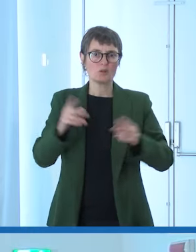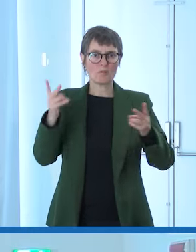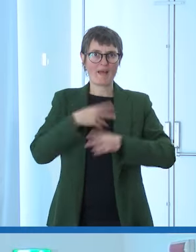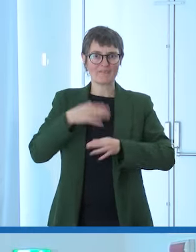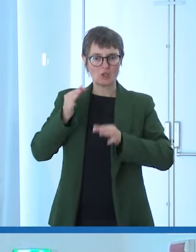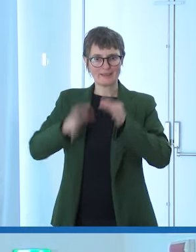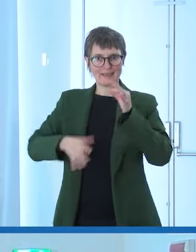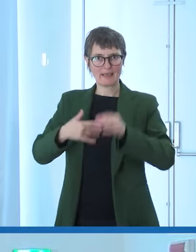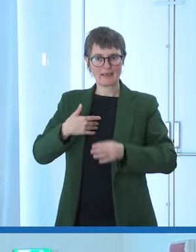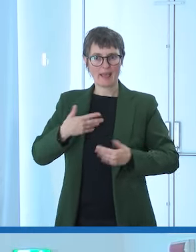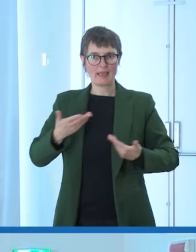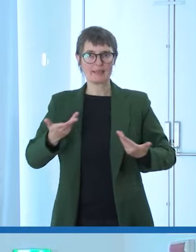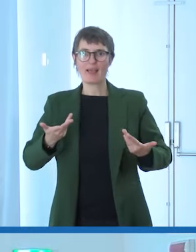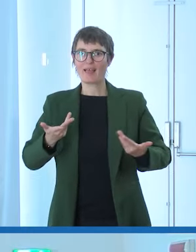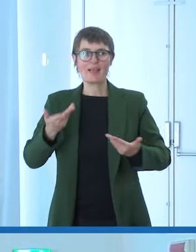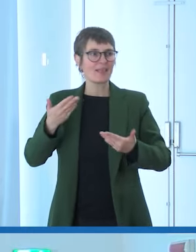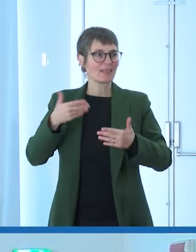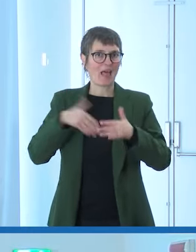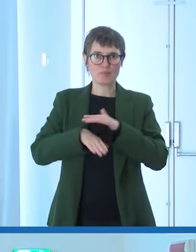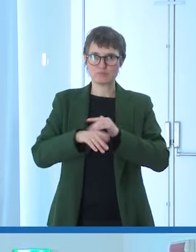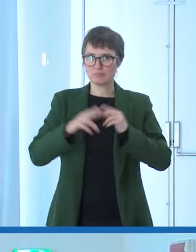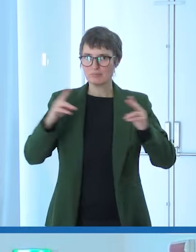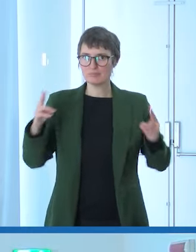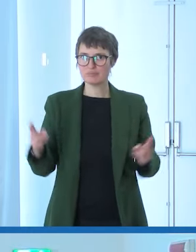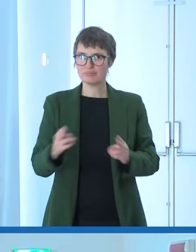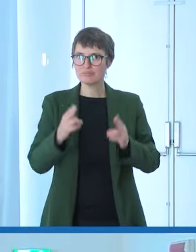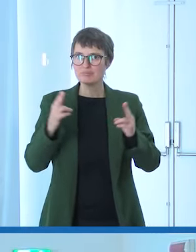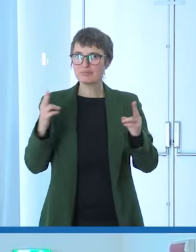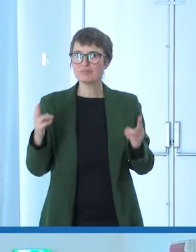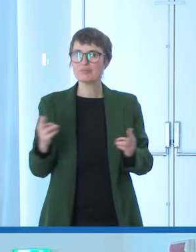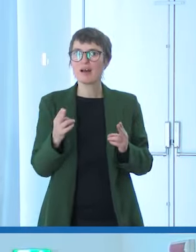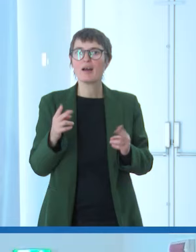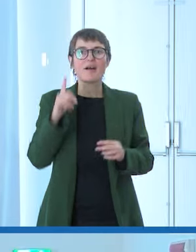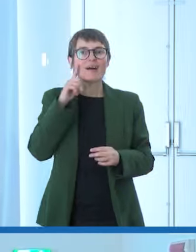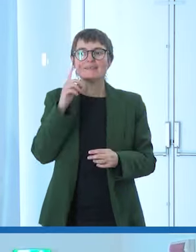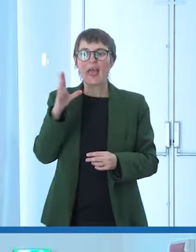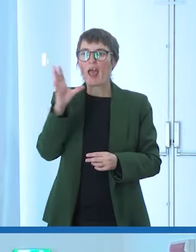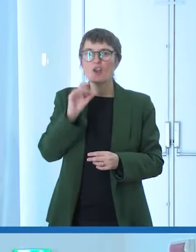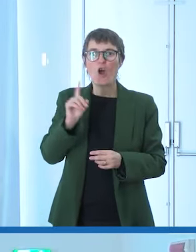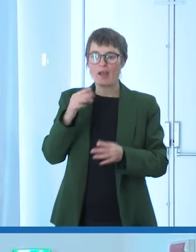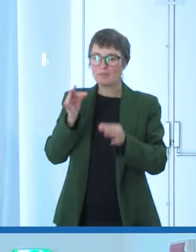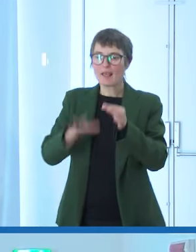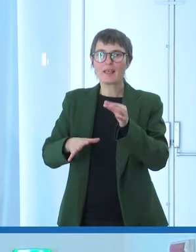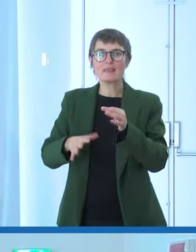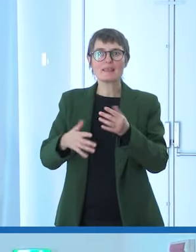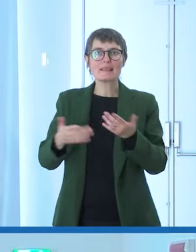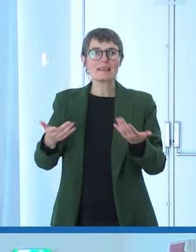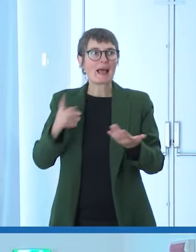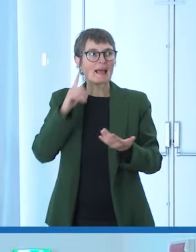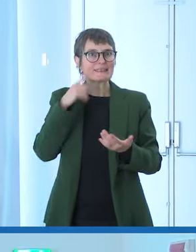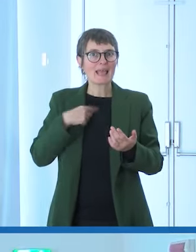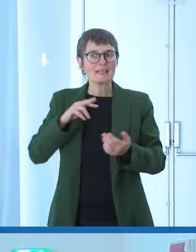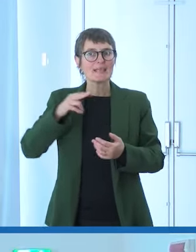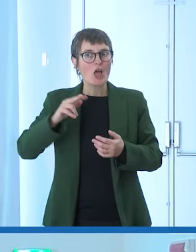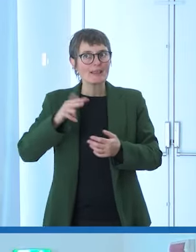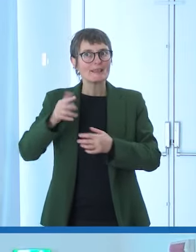è il momento in cui non ti puoi più nascondere quindi non hai paracaduti se non capisci se devi fare la seconda terza domanda perché non hai capito